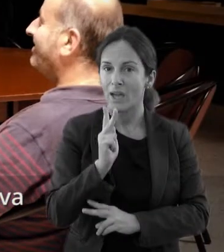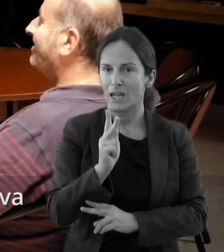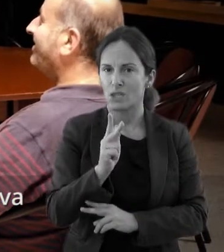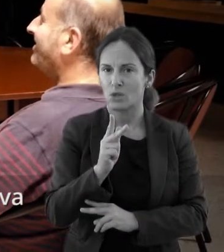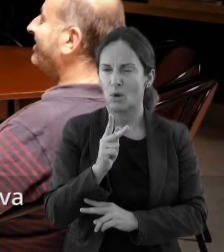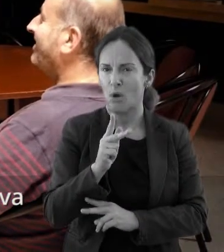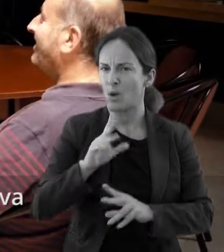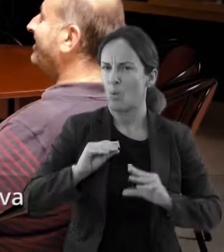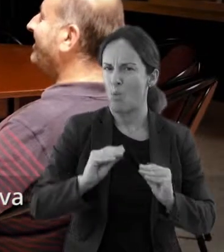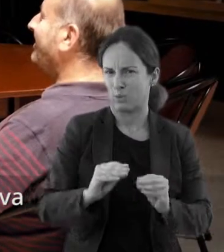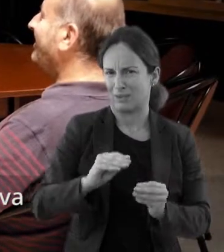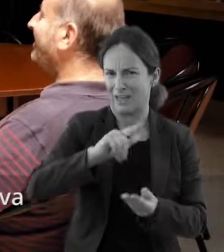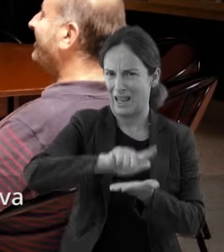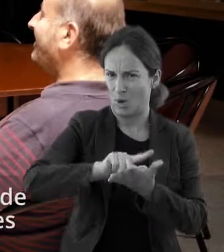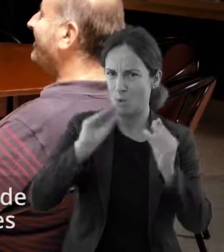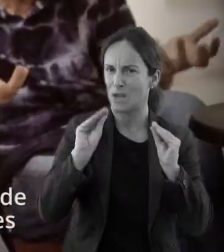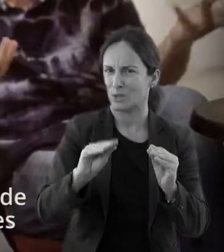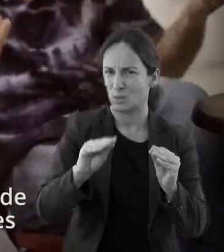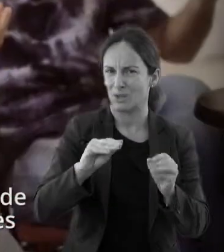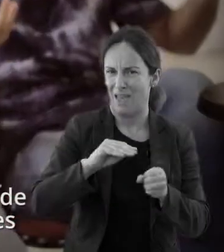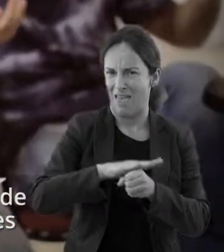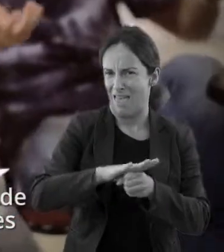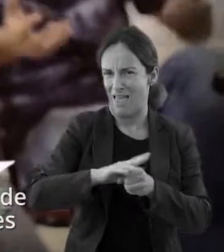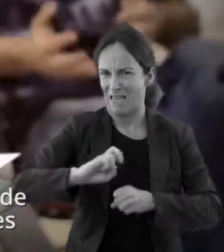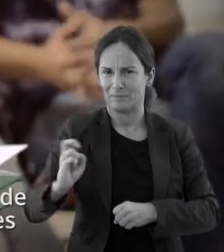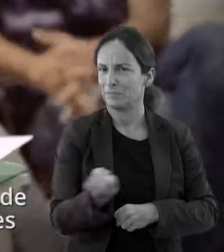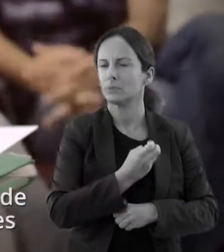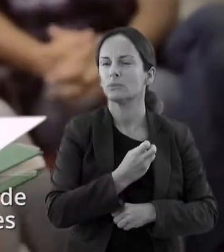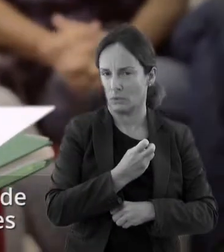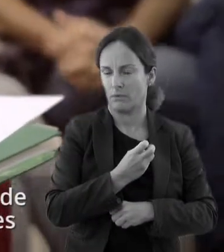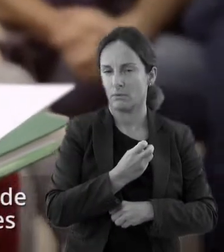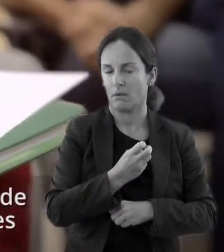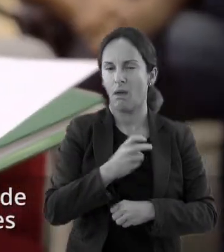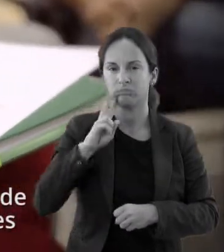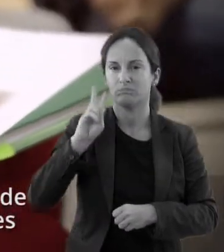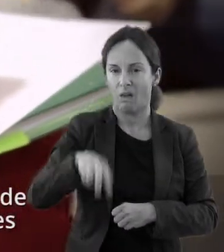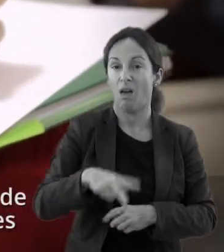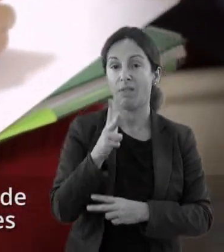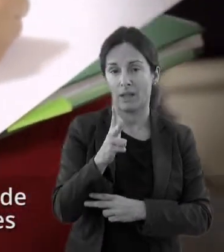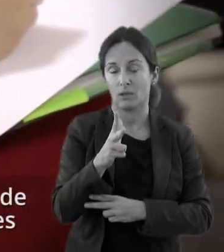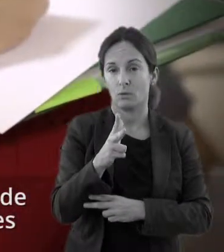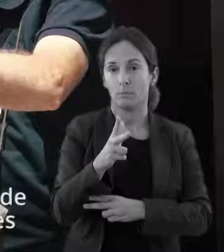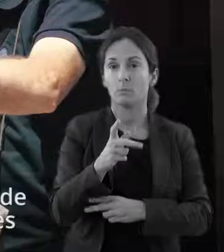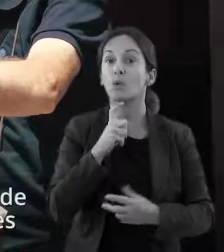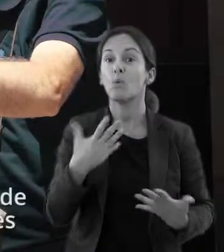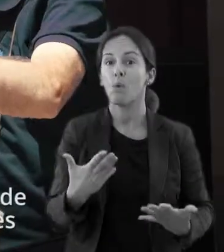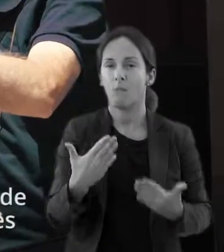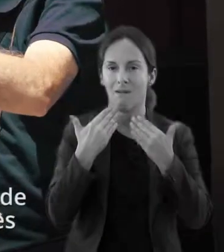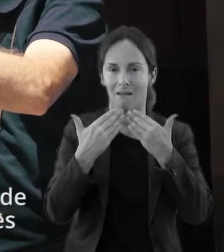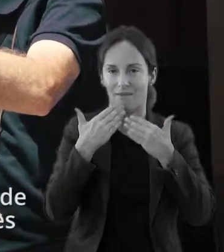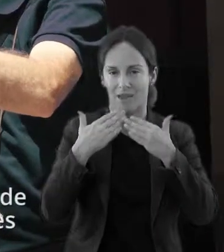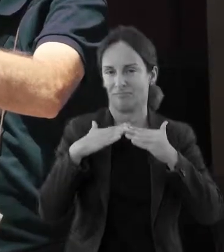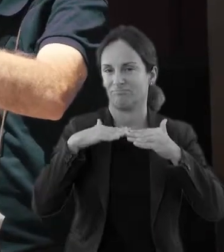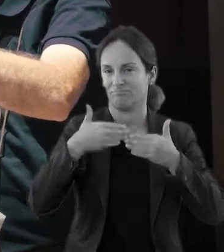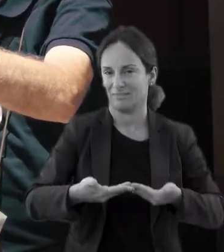expressar-se en la seva llengua, en qualsevol àmbit. Per aconseguir-ho, cal eliminar les barreres de comunicació que el col·lectiu sord